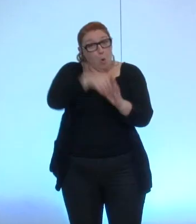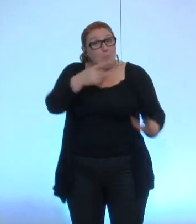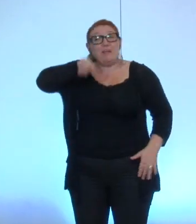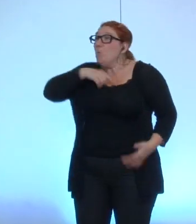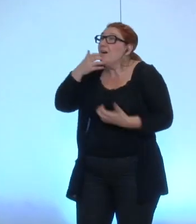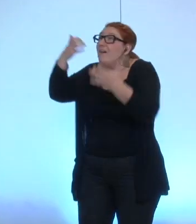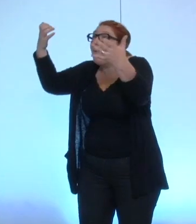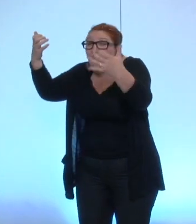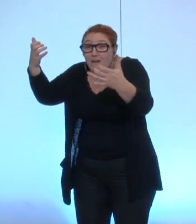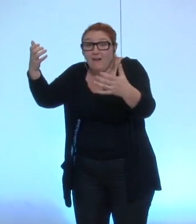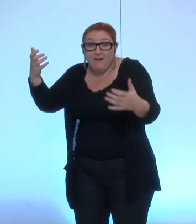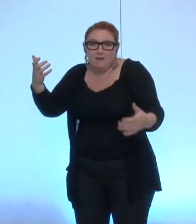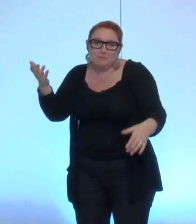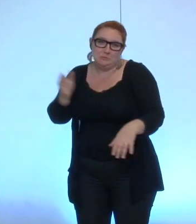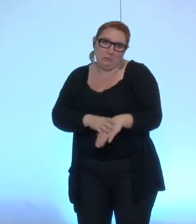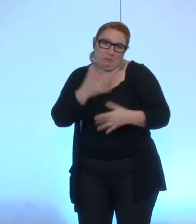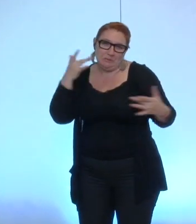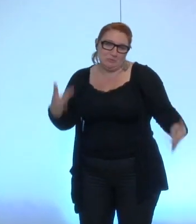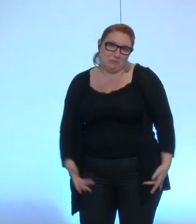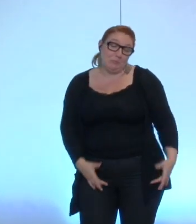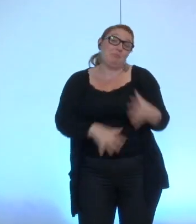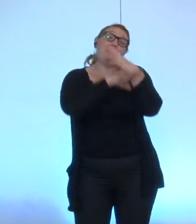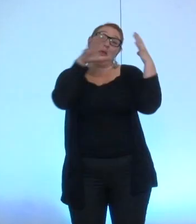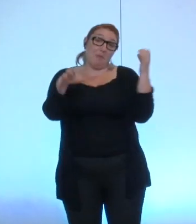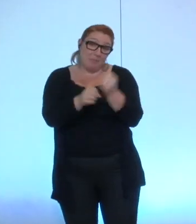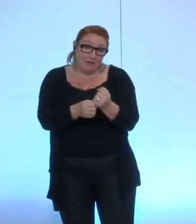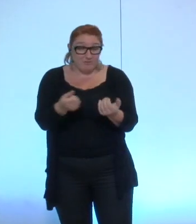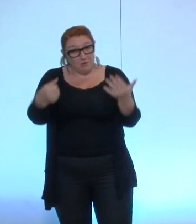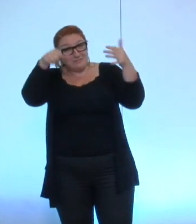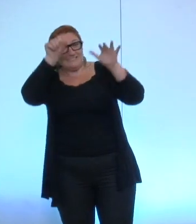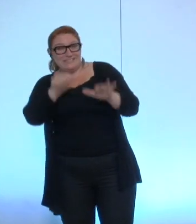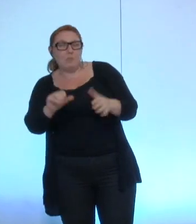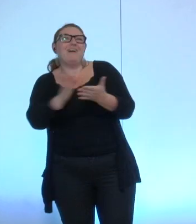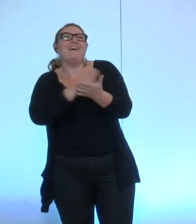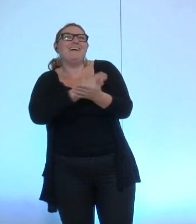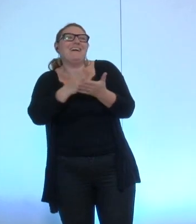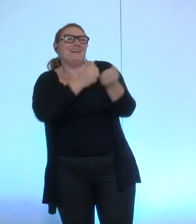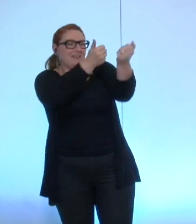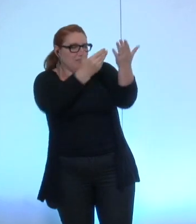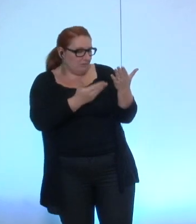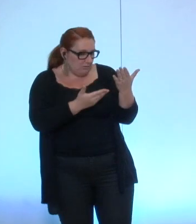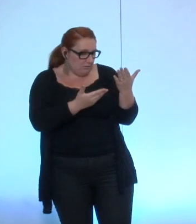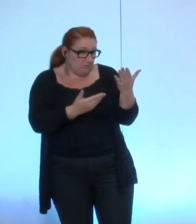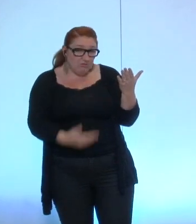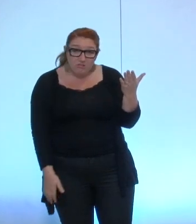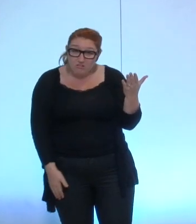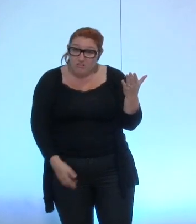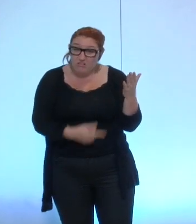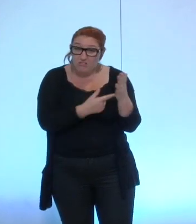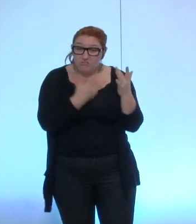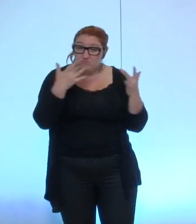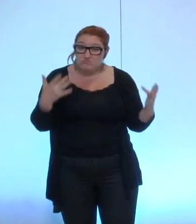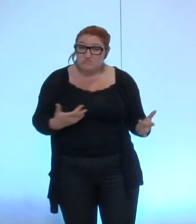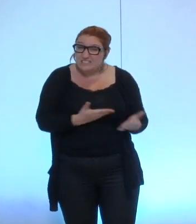Bref, six mois pour vous voir proposer un document qui nous laisse clairement aujourd'hui sur notre faim et qui est même